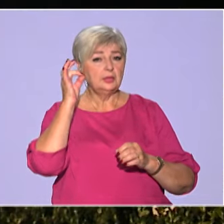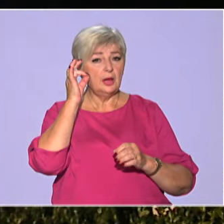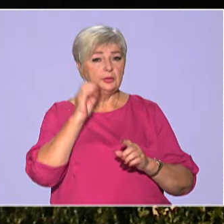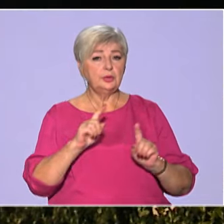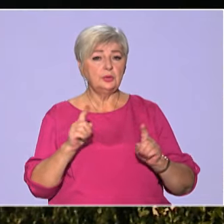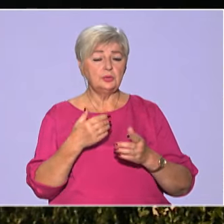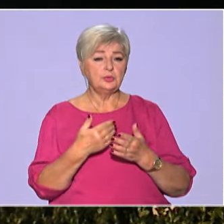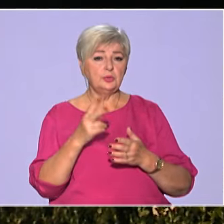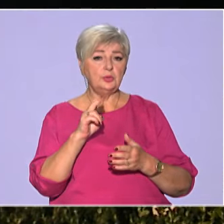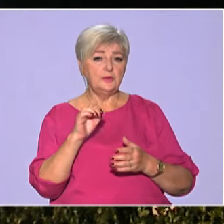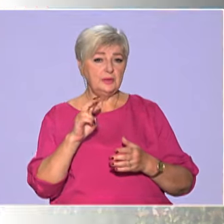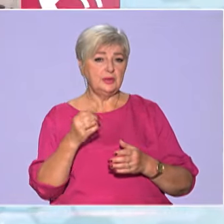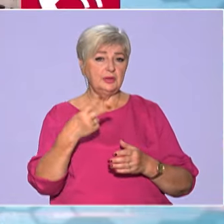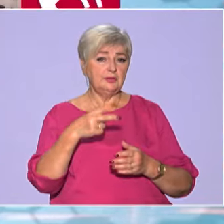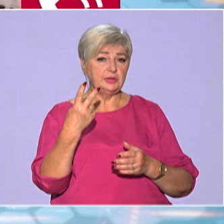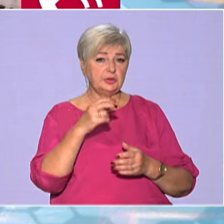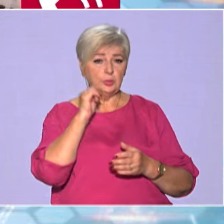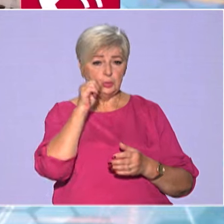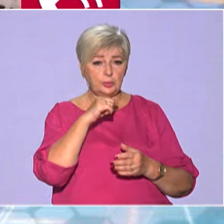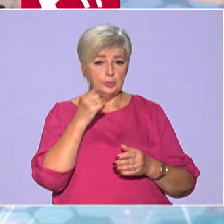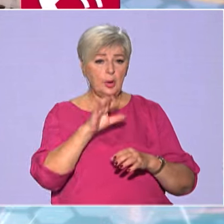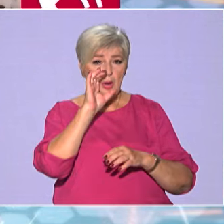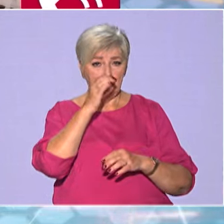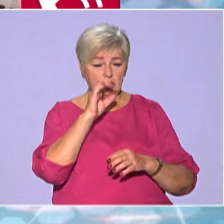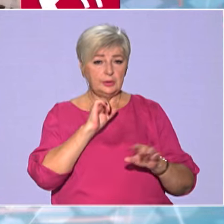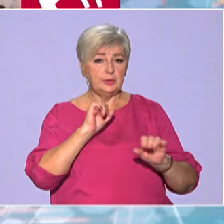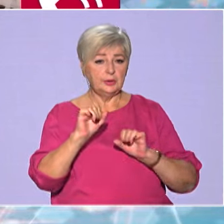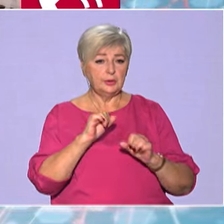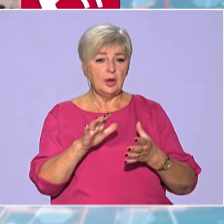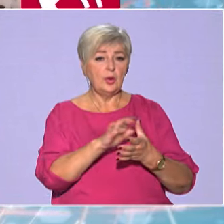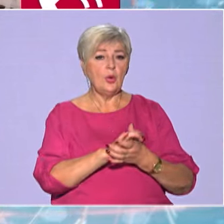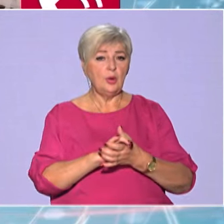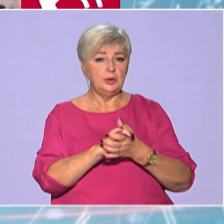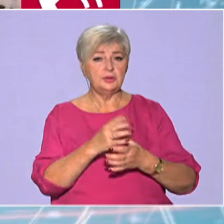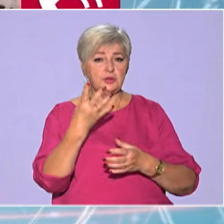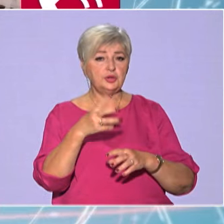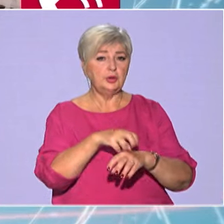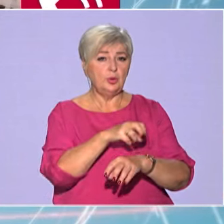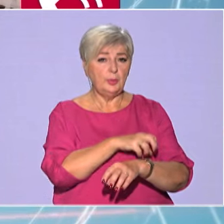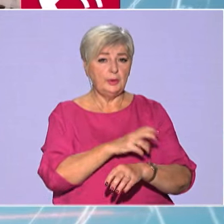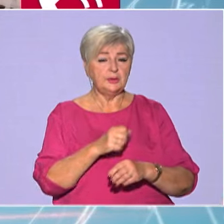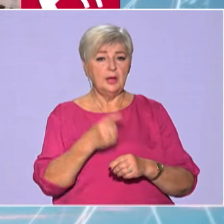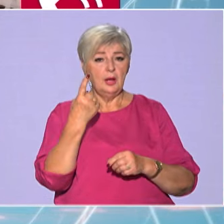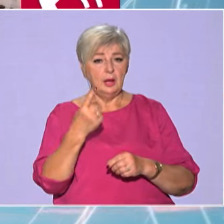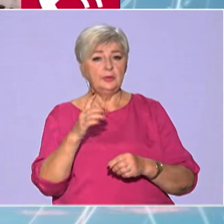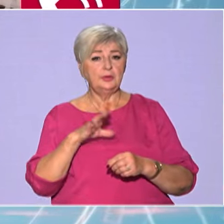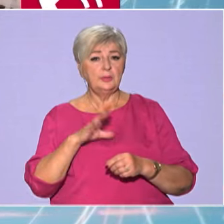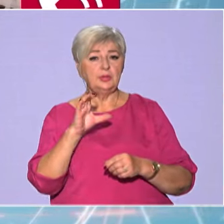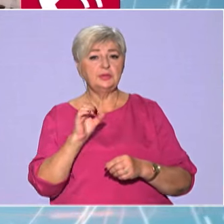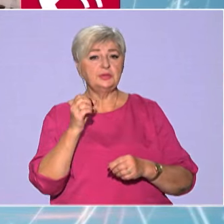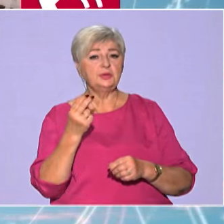що, наприклад, в квітні 2022 року Болгарі керували коаліцією чотирьох партій. Одна з них була